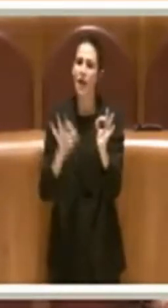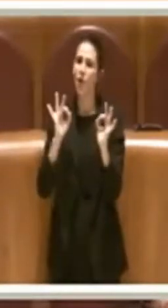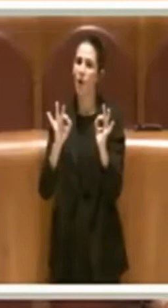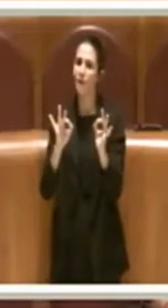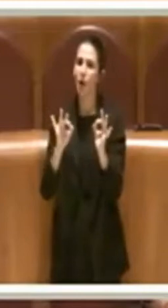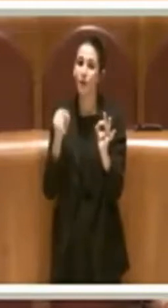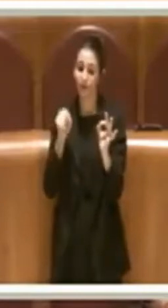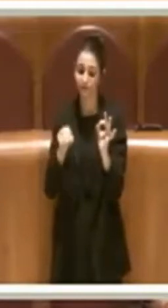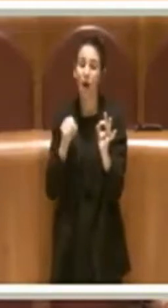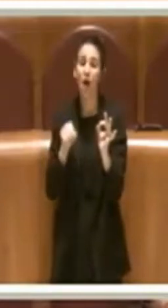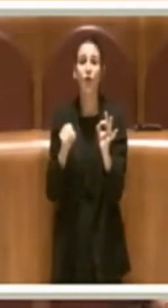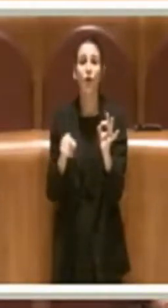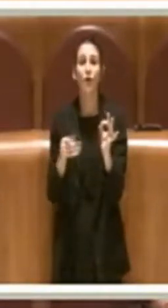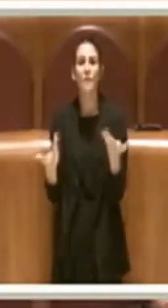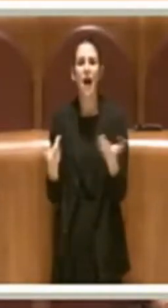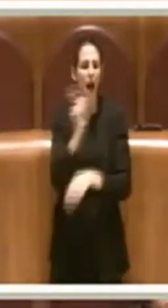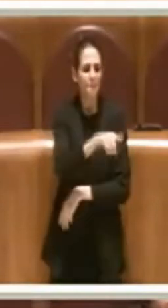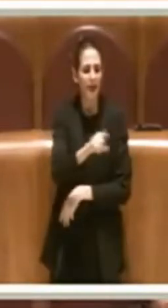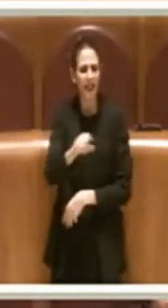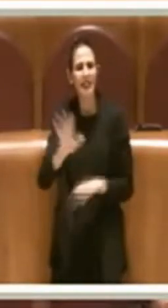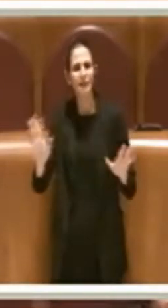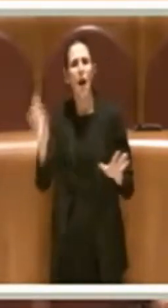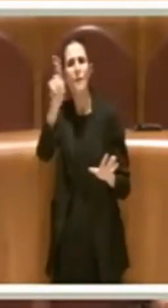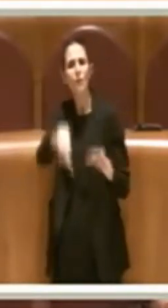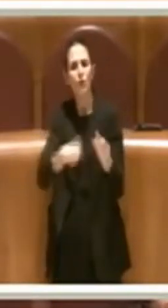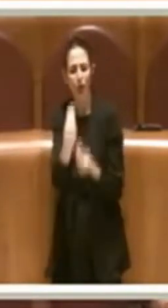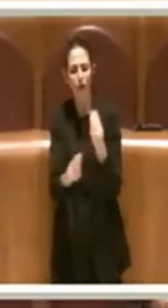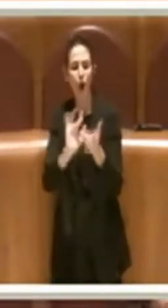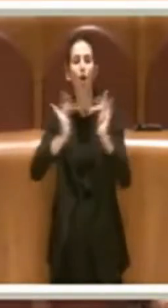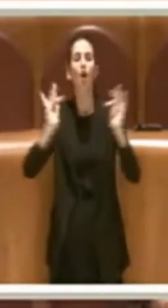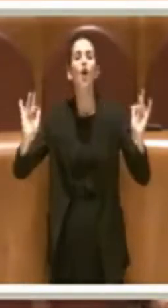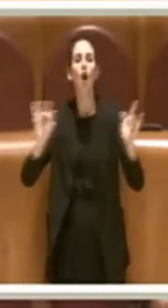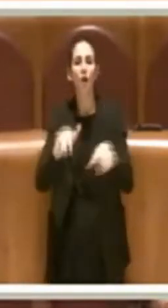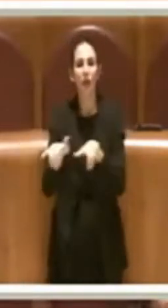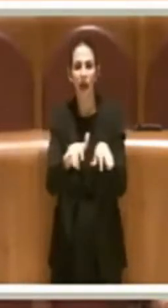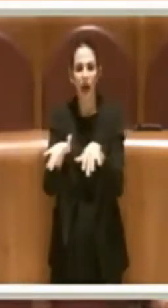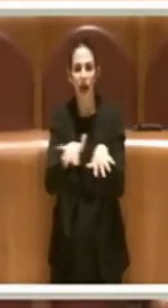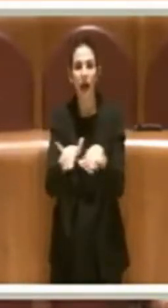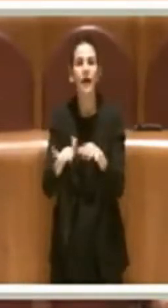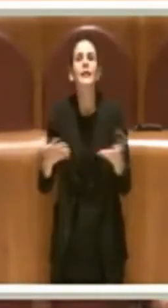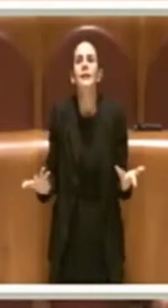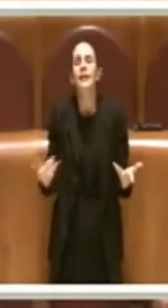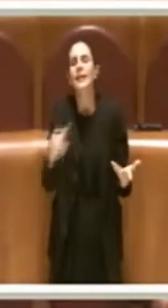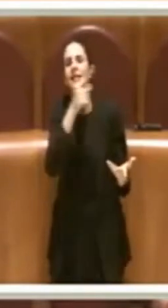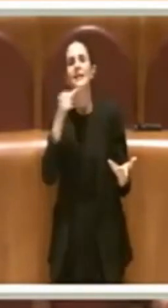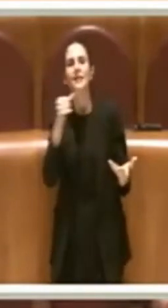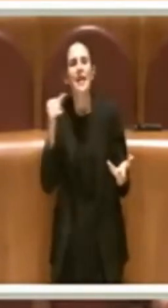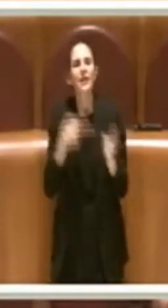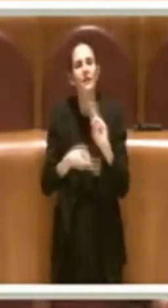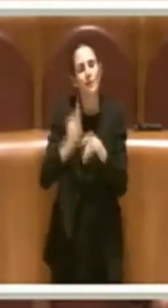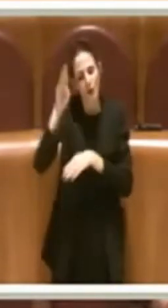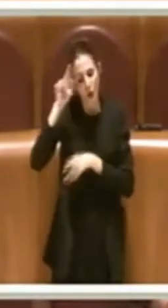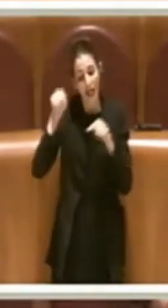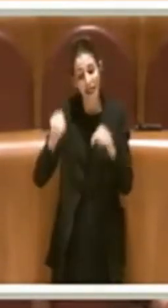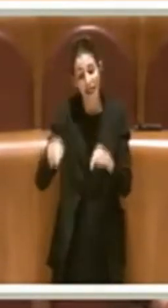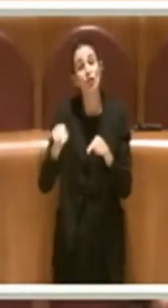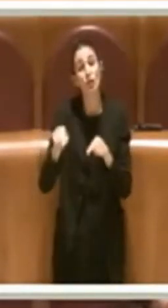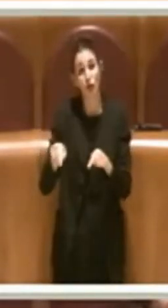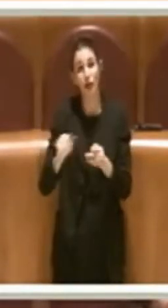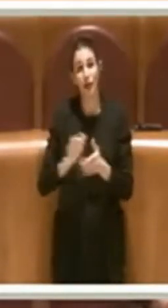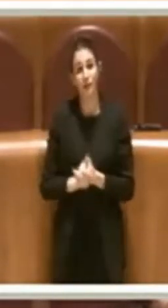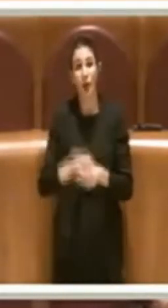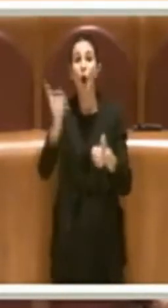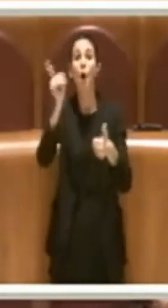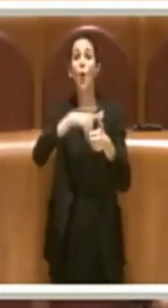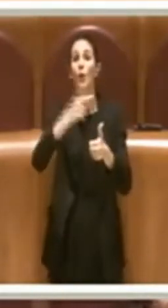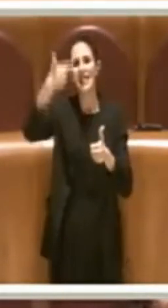dalle famose macchinette e anche dal gioco online. E quindi ci sarebbe bisogno di una maggiore attenzione. Una cosa che lo